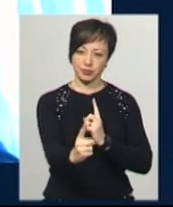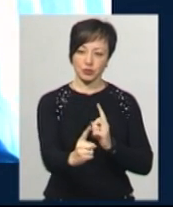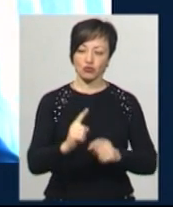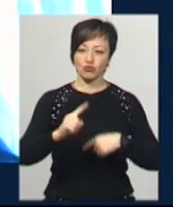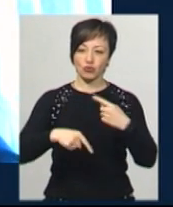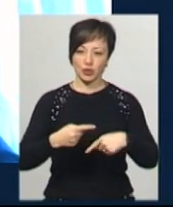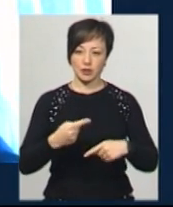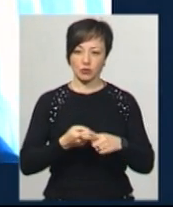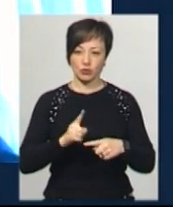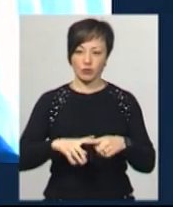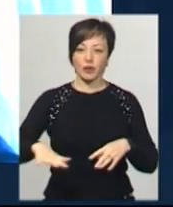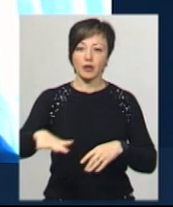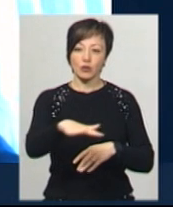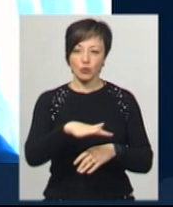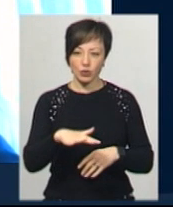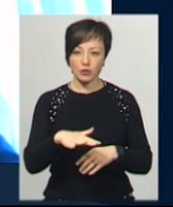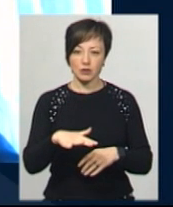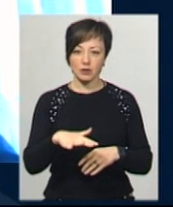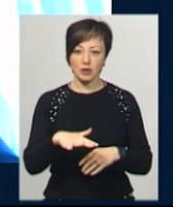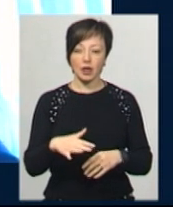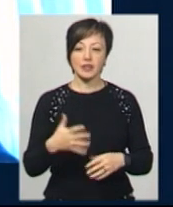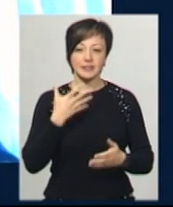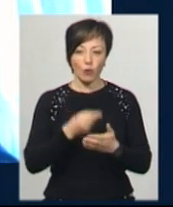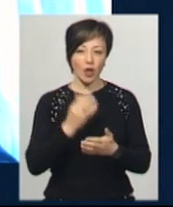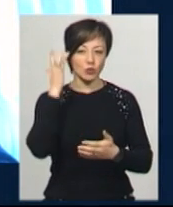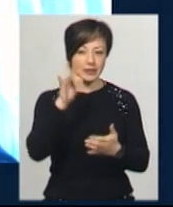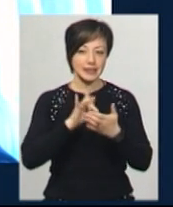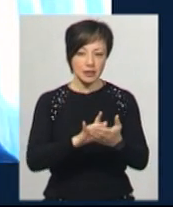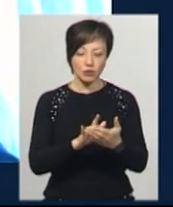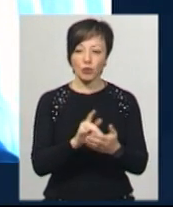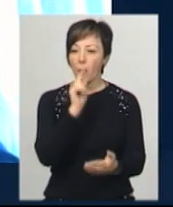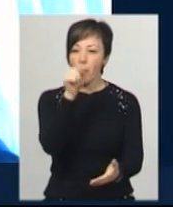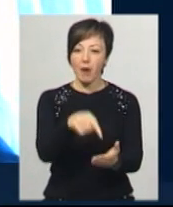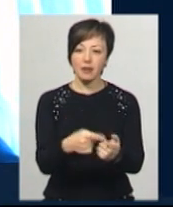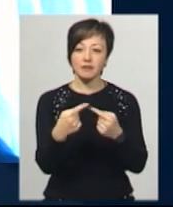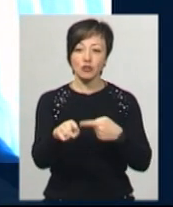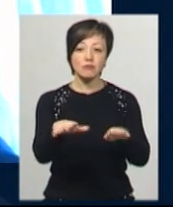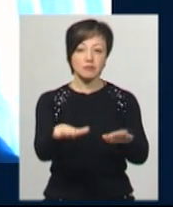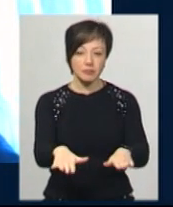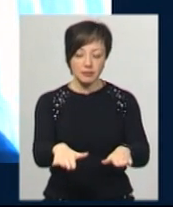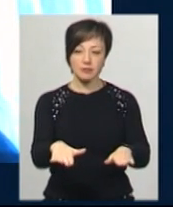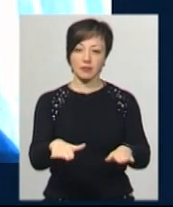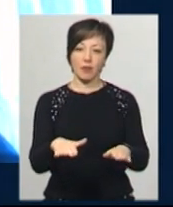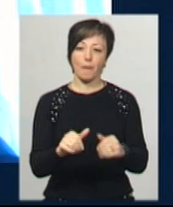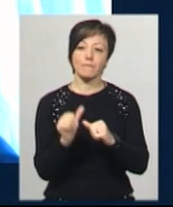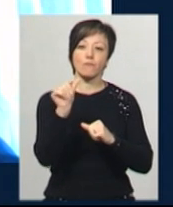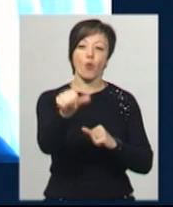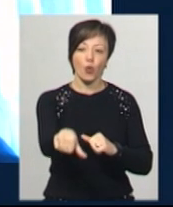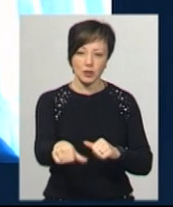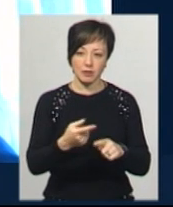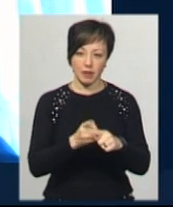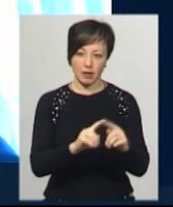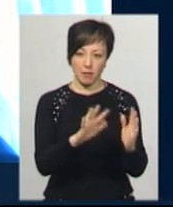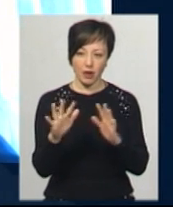конкретним умислом і ціллю добратися до іншої точки, яка знаходиться поза даним